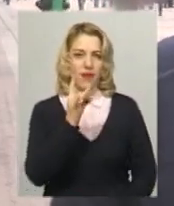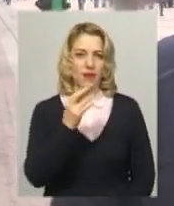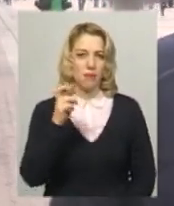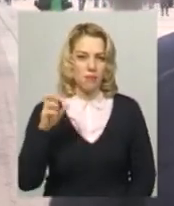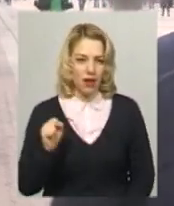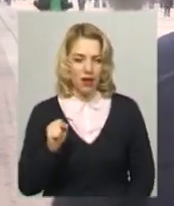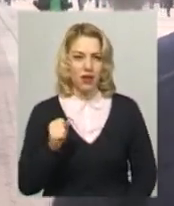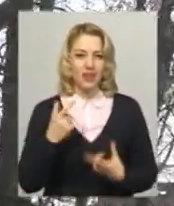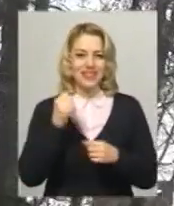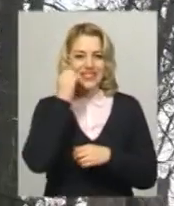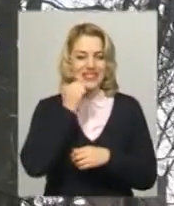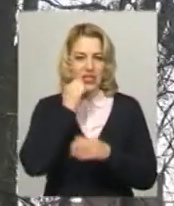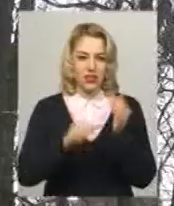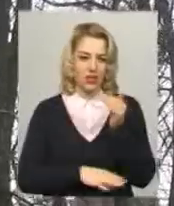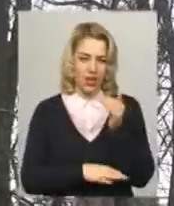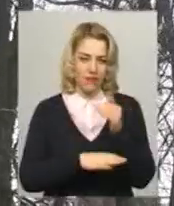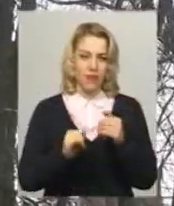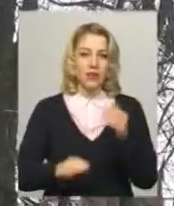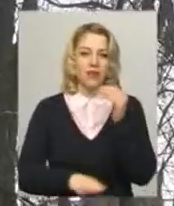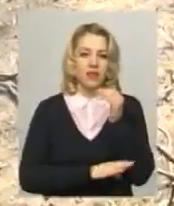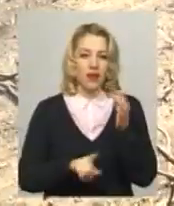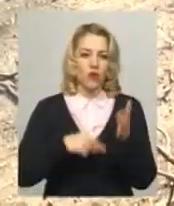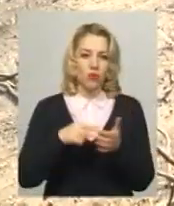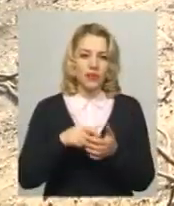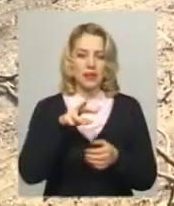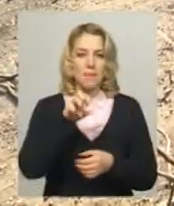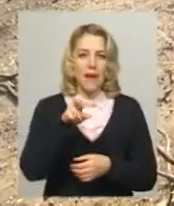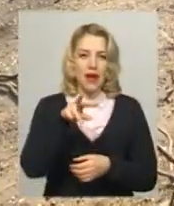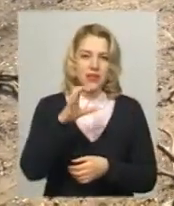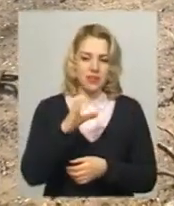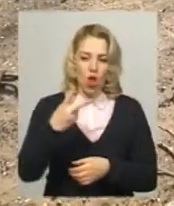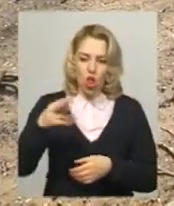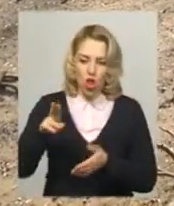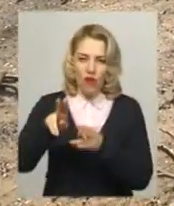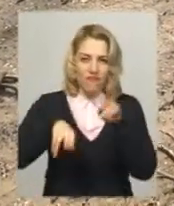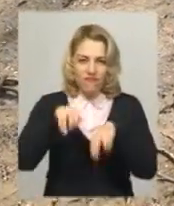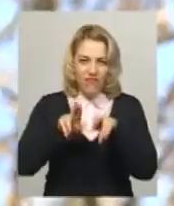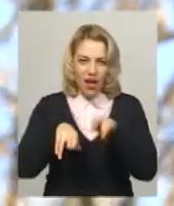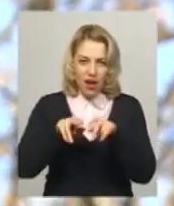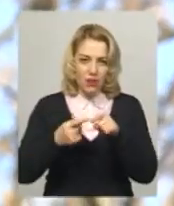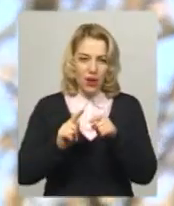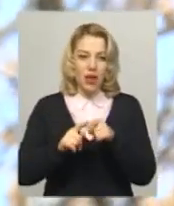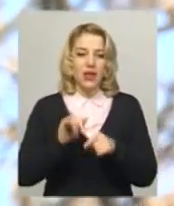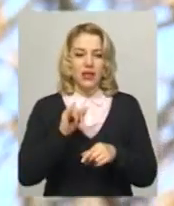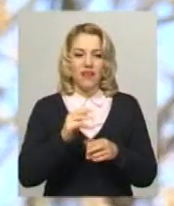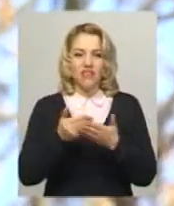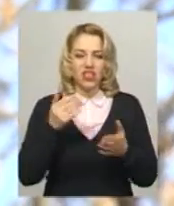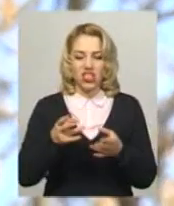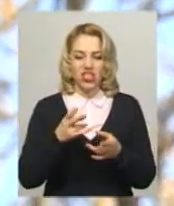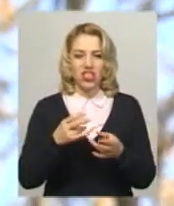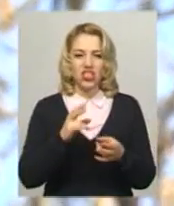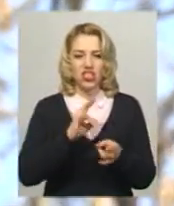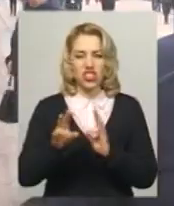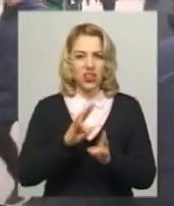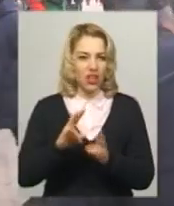де є старі вже дерева. Дерева у місті оброблюють масляною фарбою. Від хвороб та шкідників дерева не захищають, бо не вистачає фінансування, каже